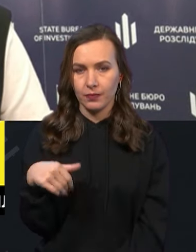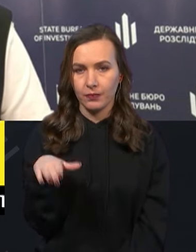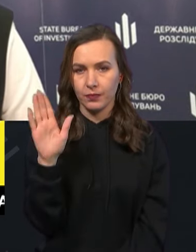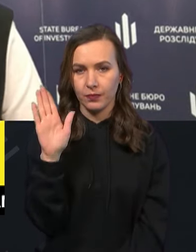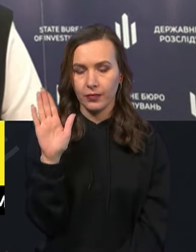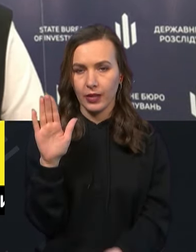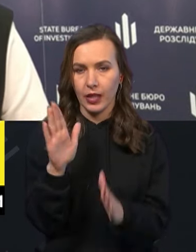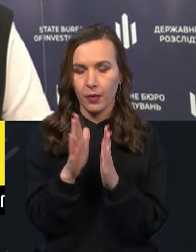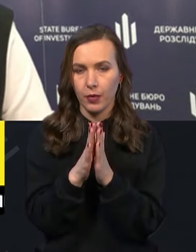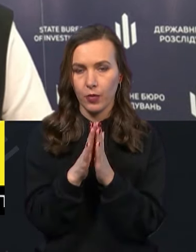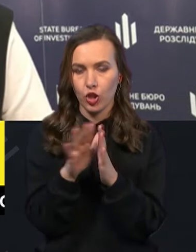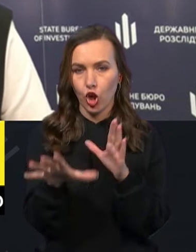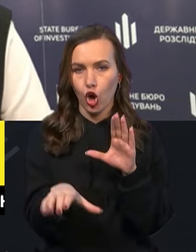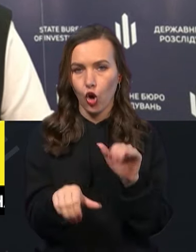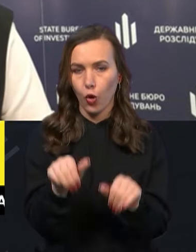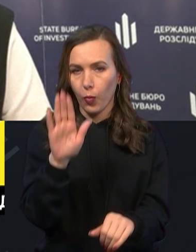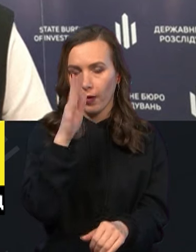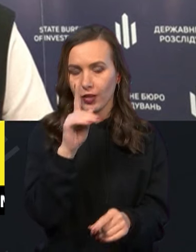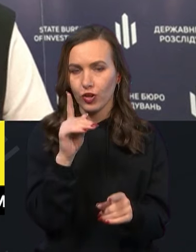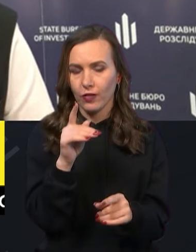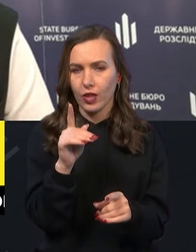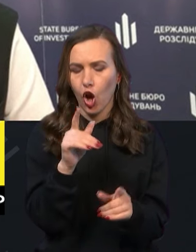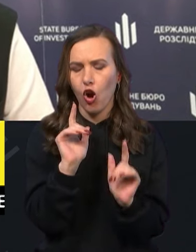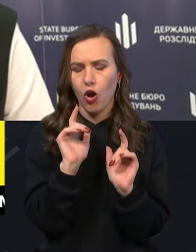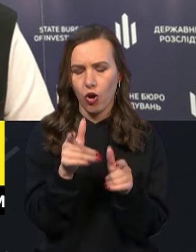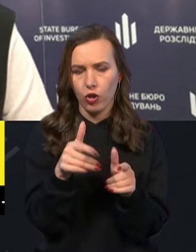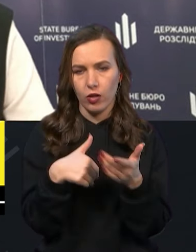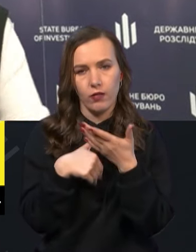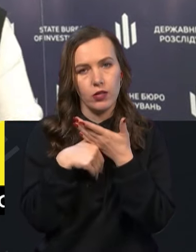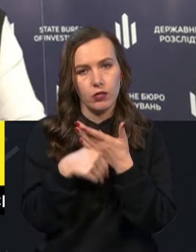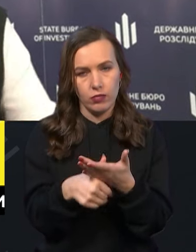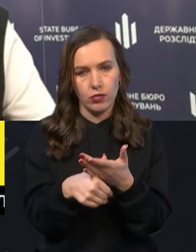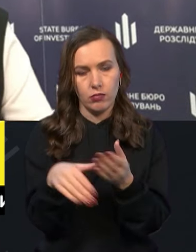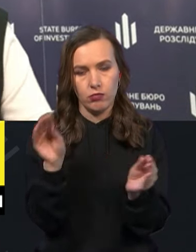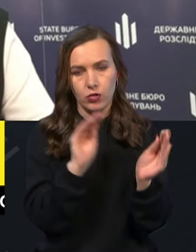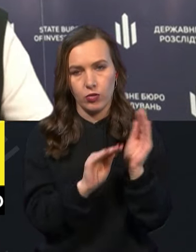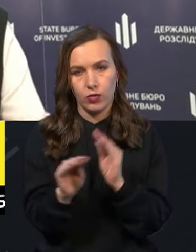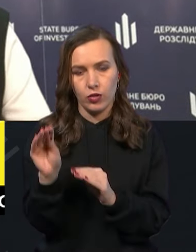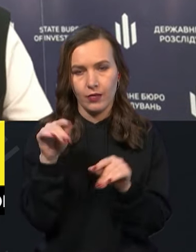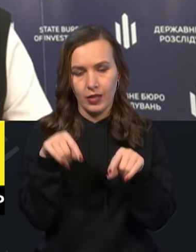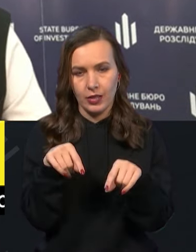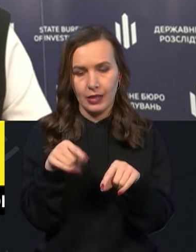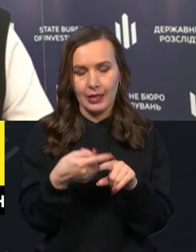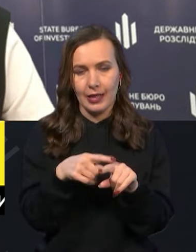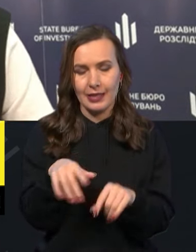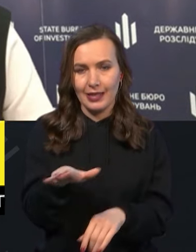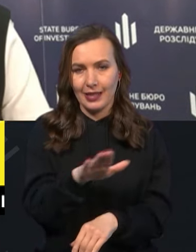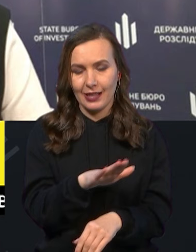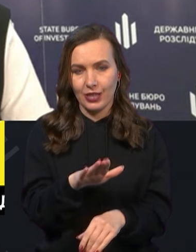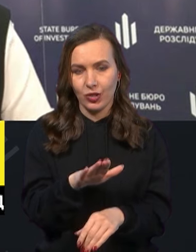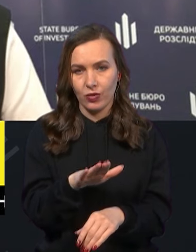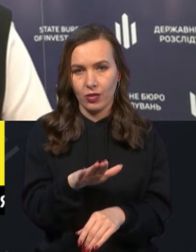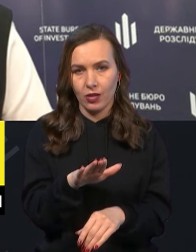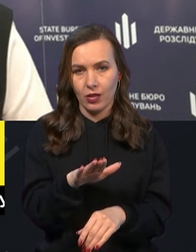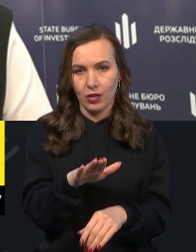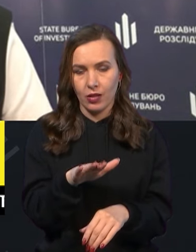пропозицію окупанта і ворога, що вона готова допомогти облаштуватися їм на цій території. Тобто, вона не